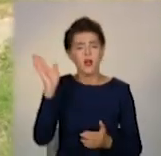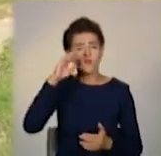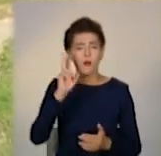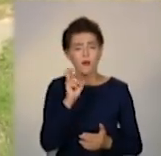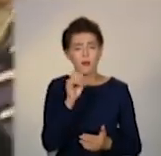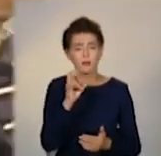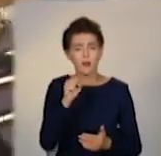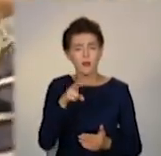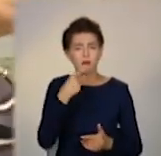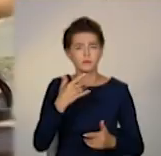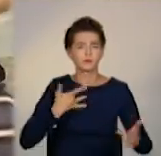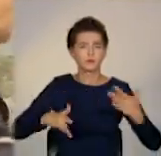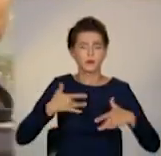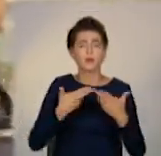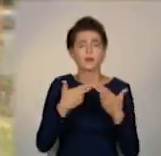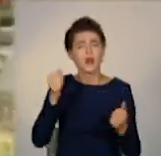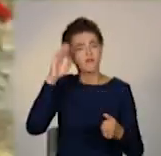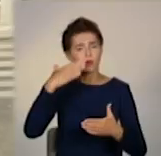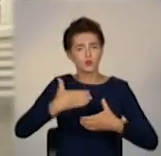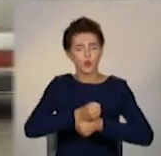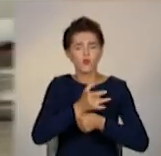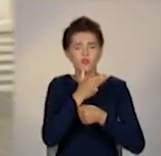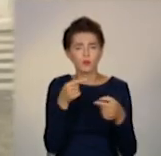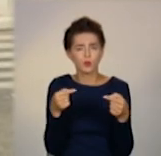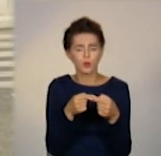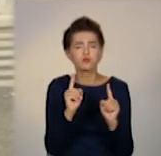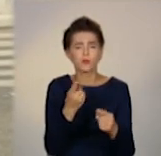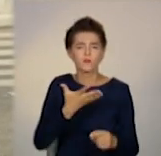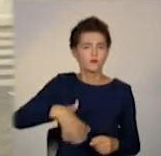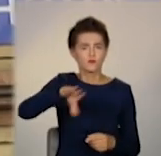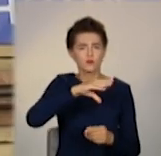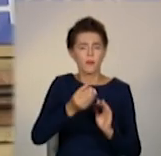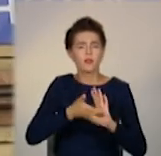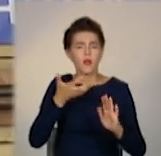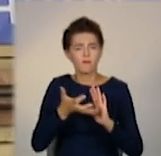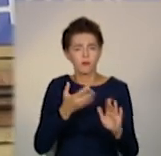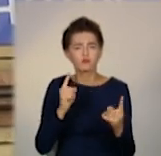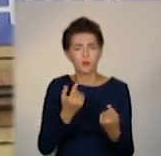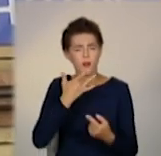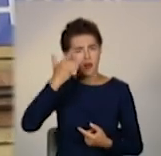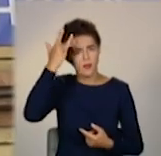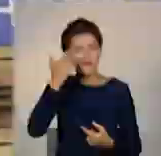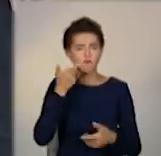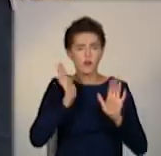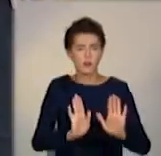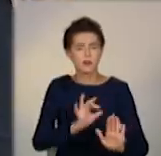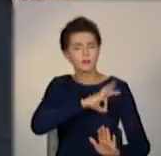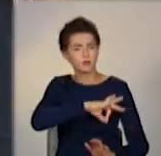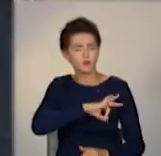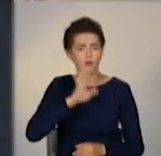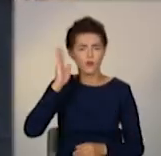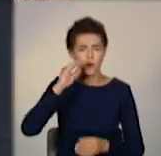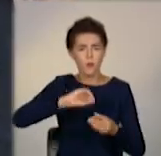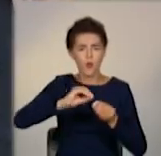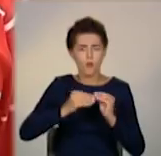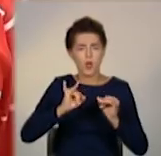виправдовуються. В місті скоротили подачу води, бо її на всіх не вистачає. Врідку споживання зростає. Проблем додають і